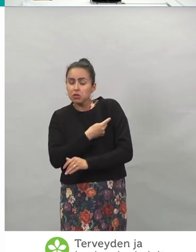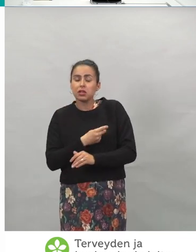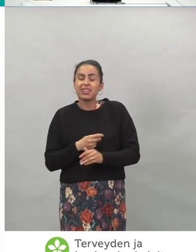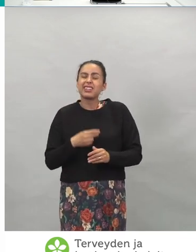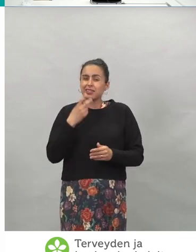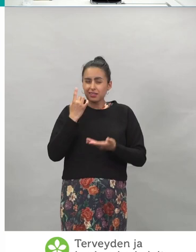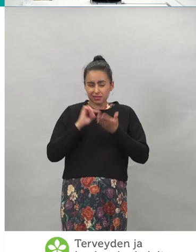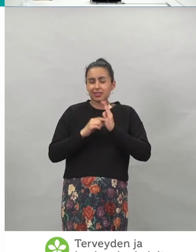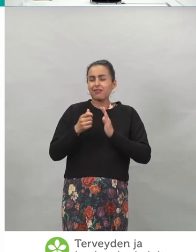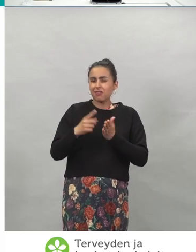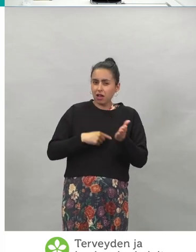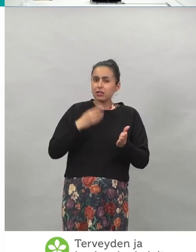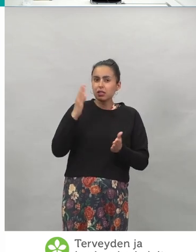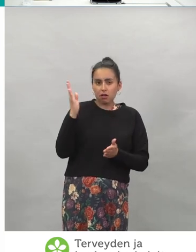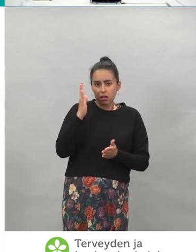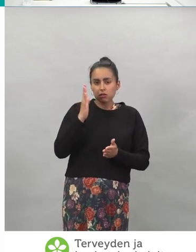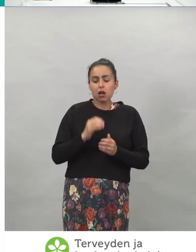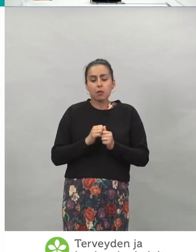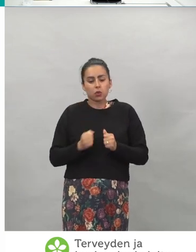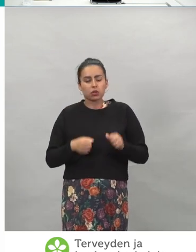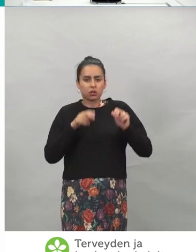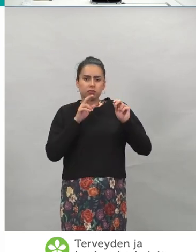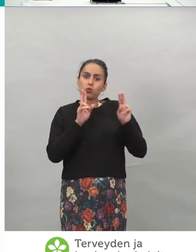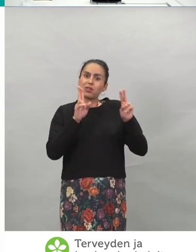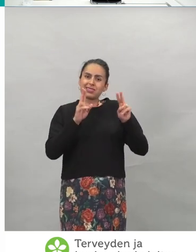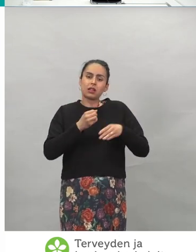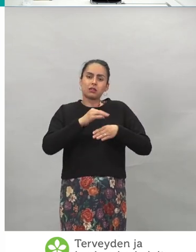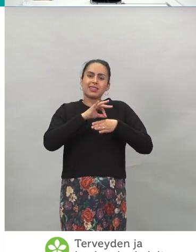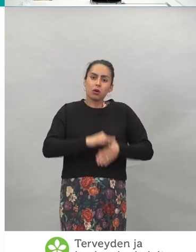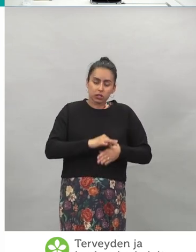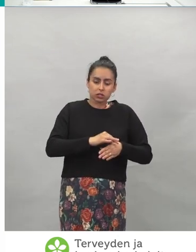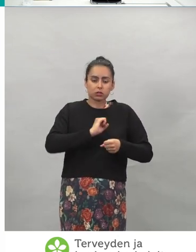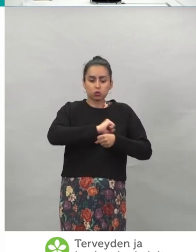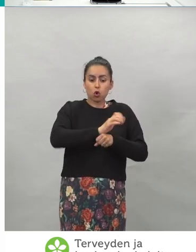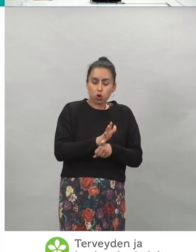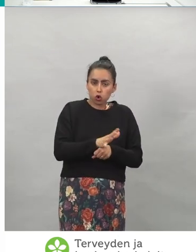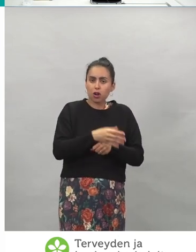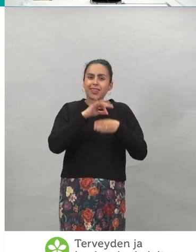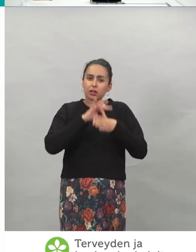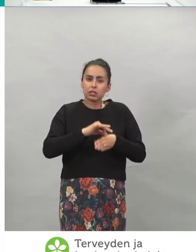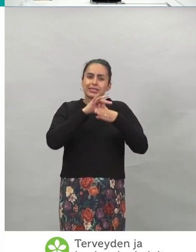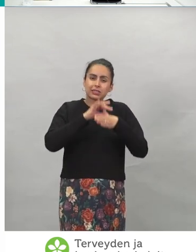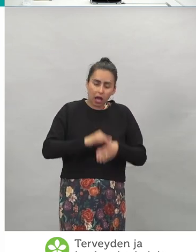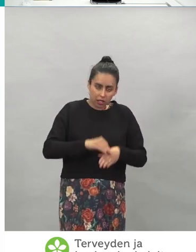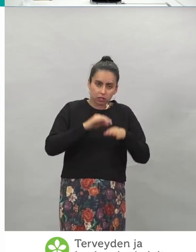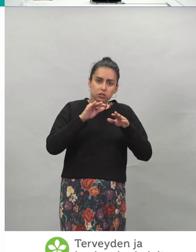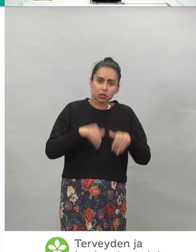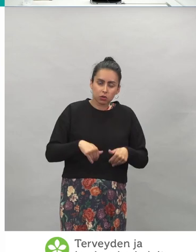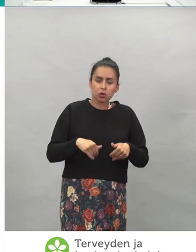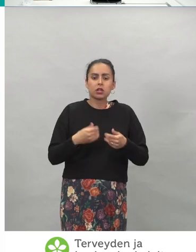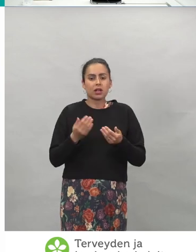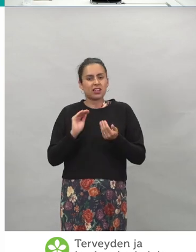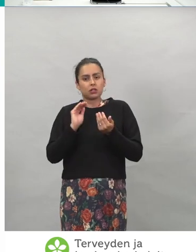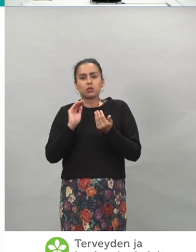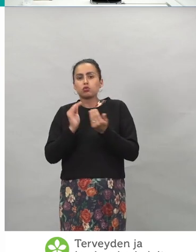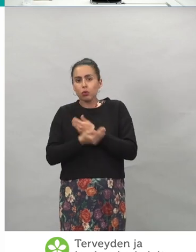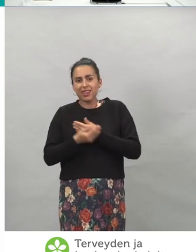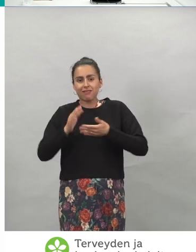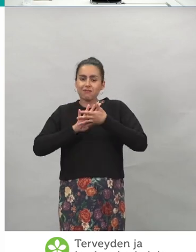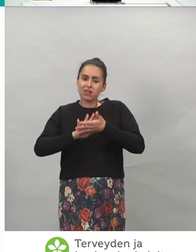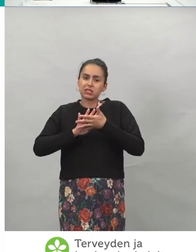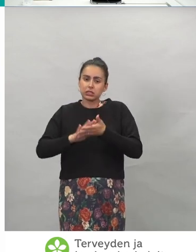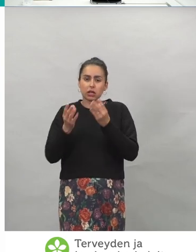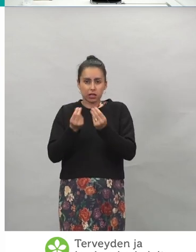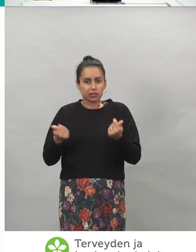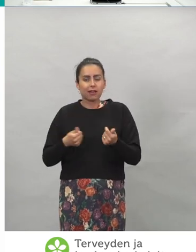Se mitä me tiedetään luonnon taudista on, että kun on sairastanut koronataudin, niin on näitä suojaavia vasta-aineita ainakin